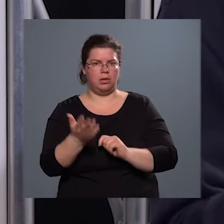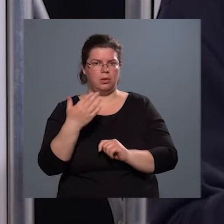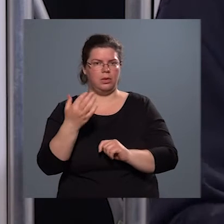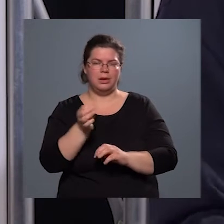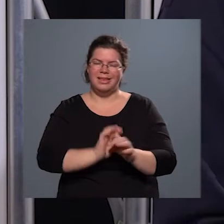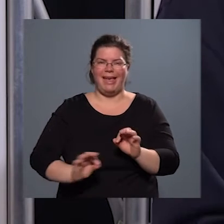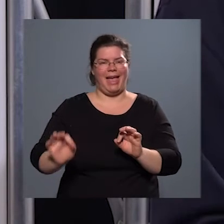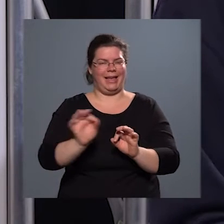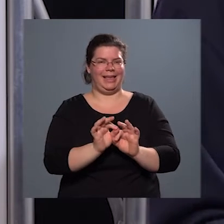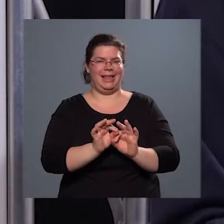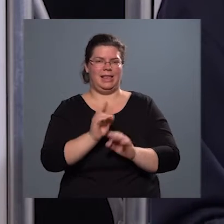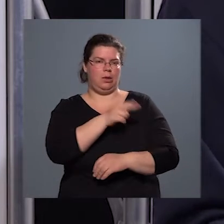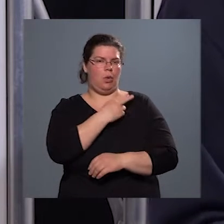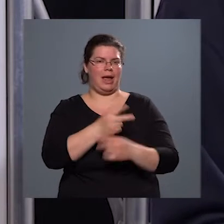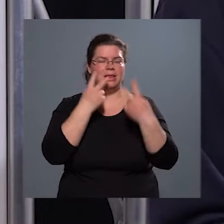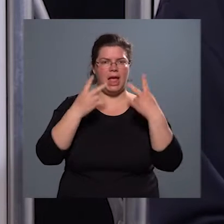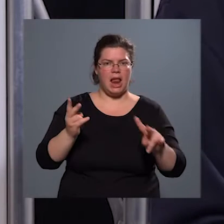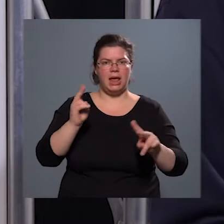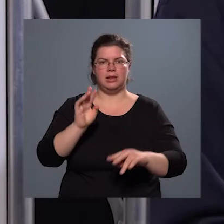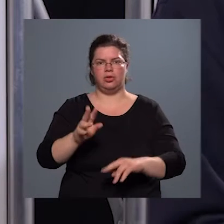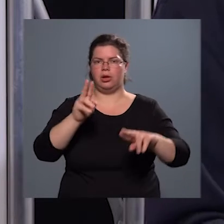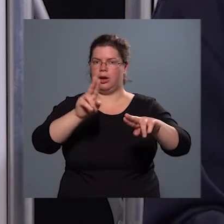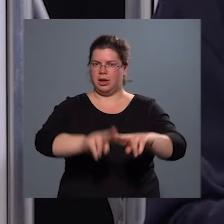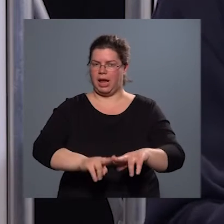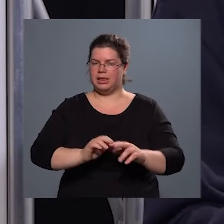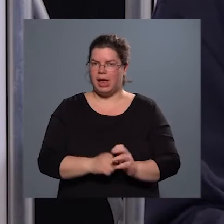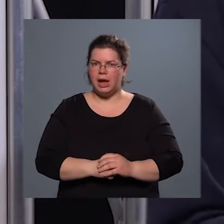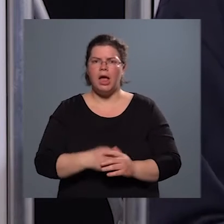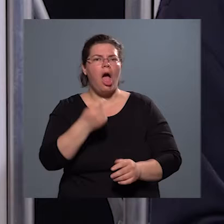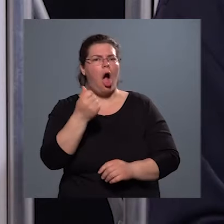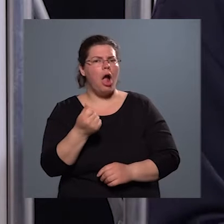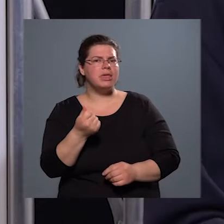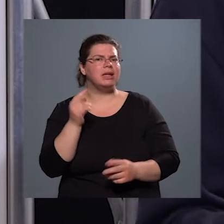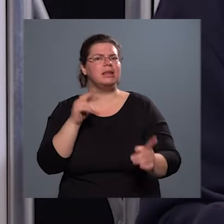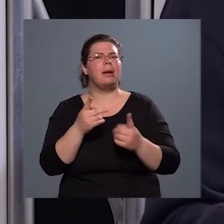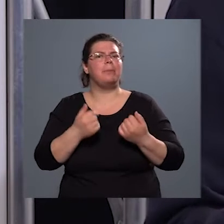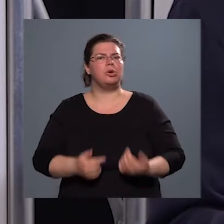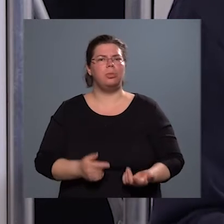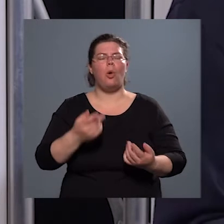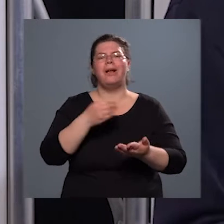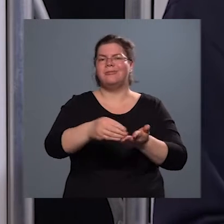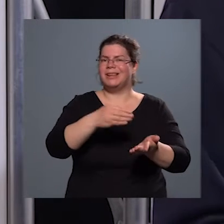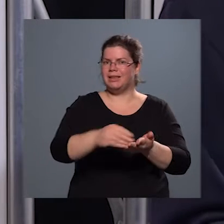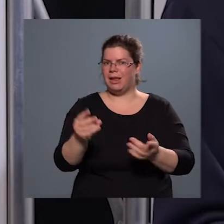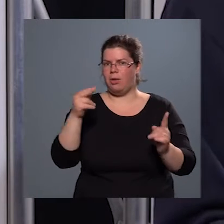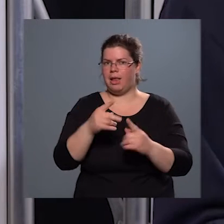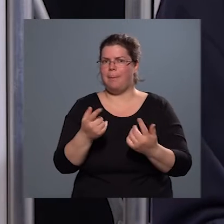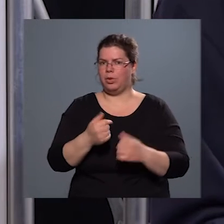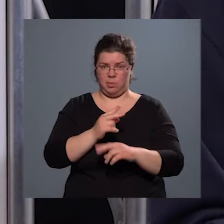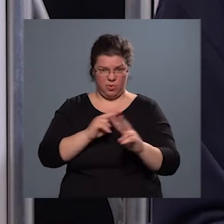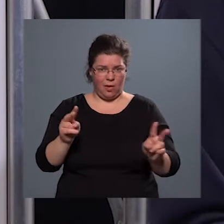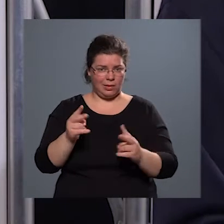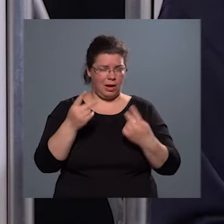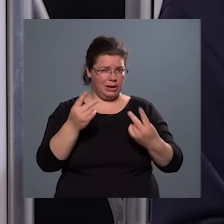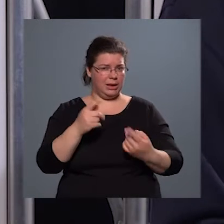egész kórházi ellátásnak a rendszere. Anyagi szempontból, tehát finanszírozás szempontjából vannak-e